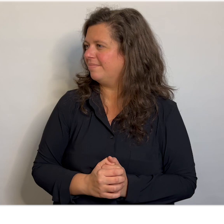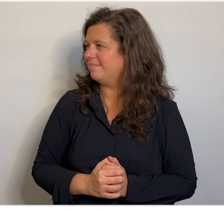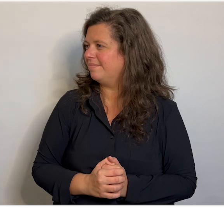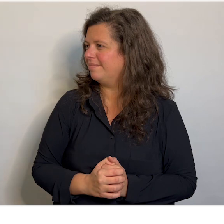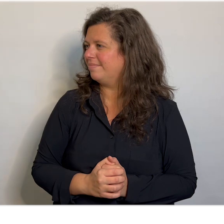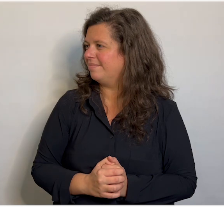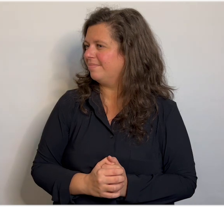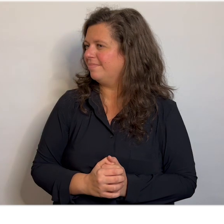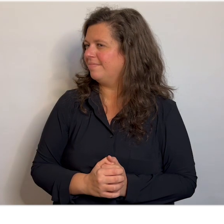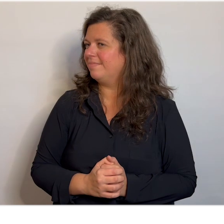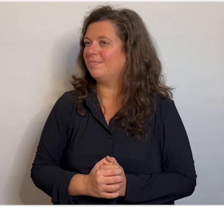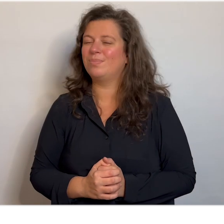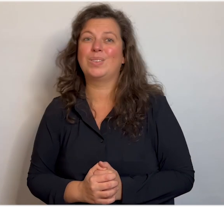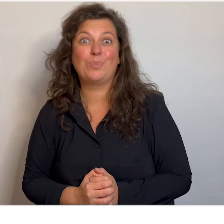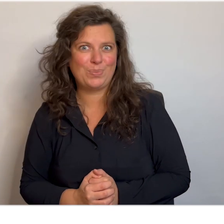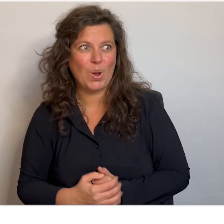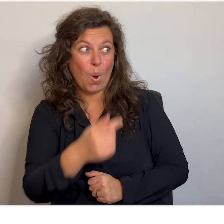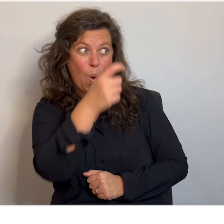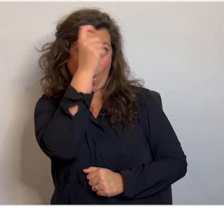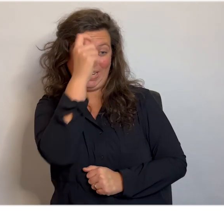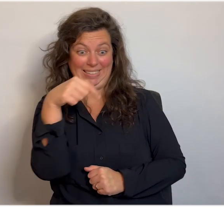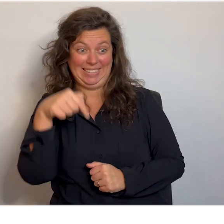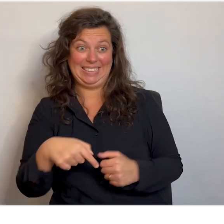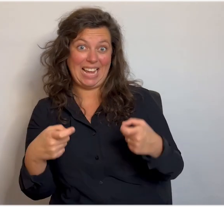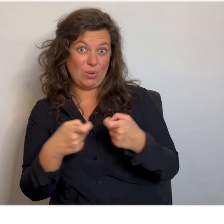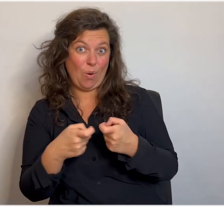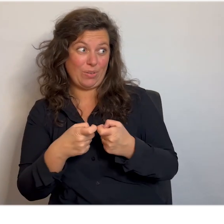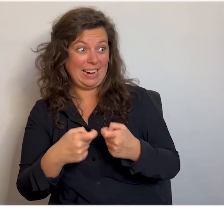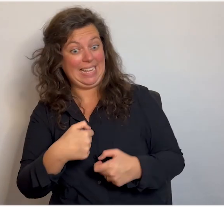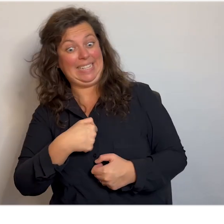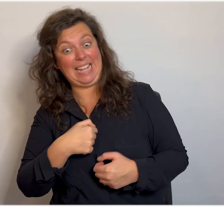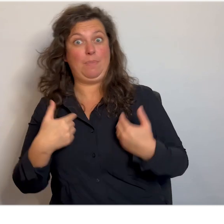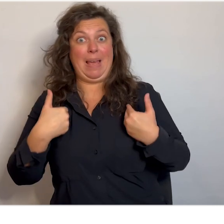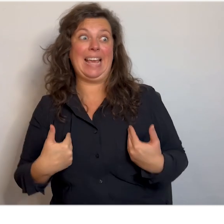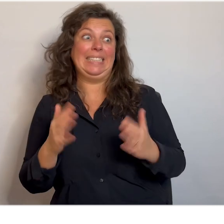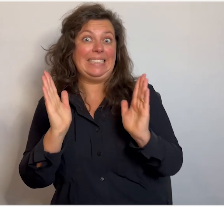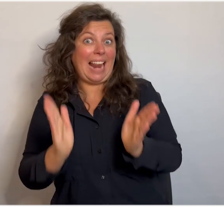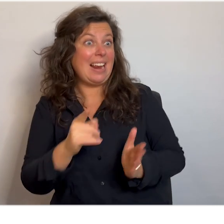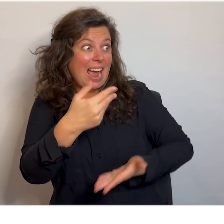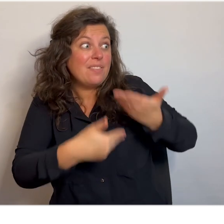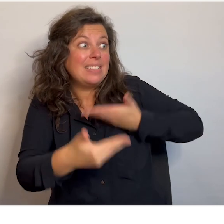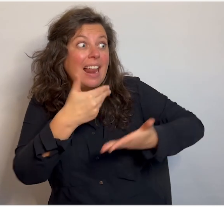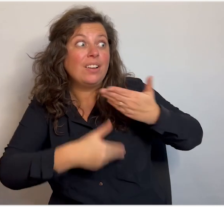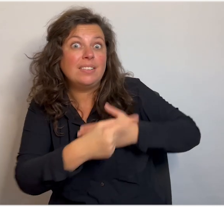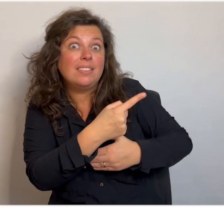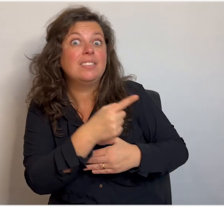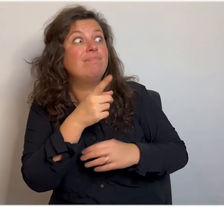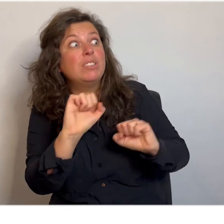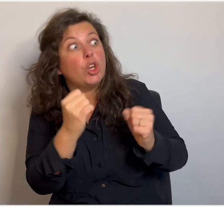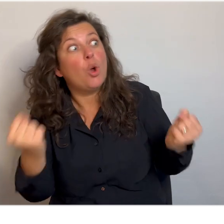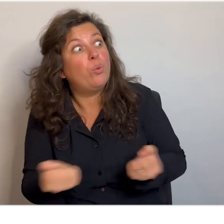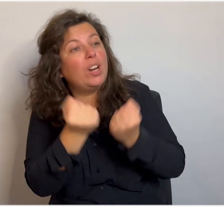Zijn is Jezus,